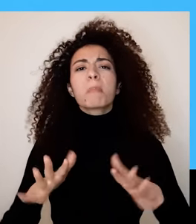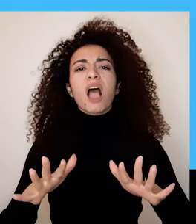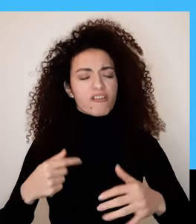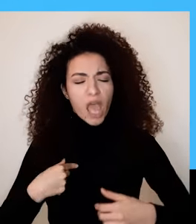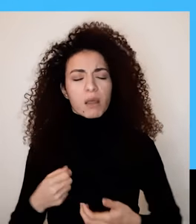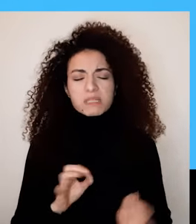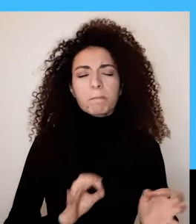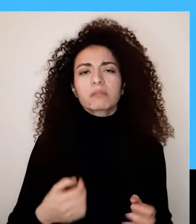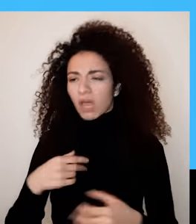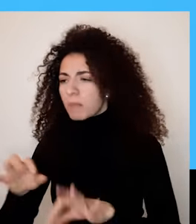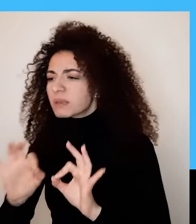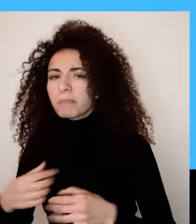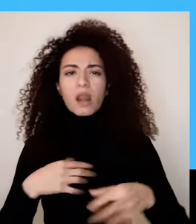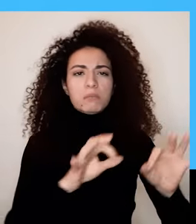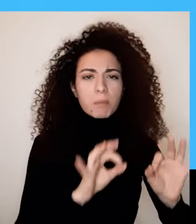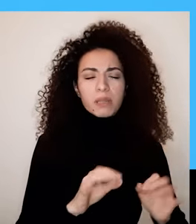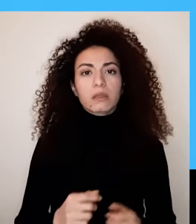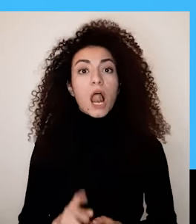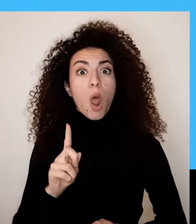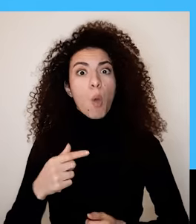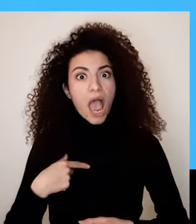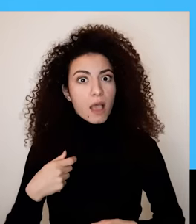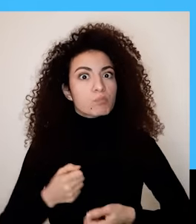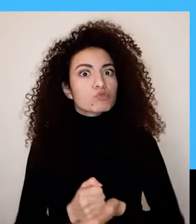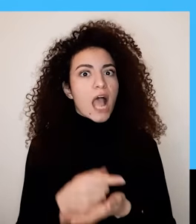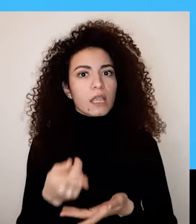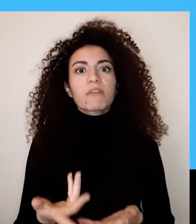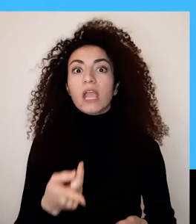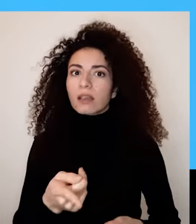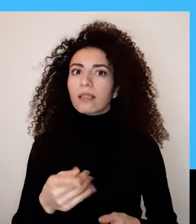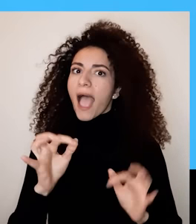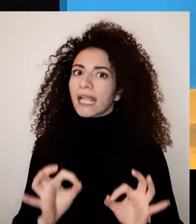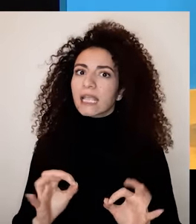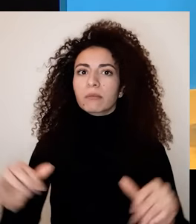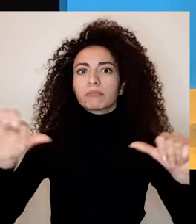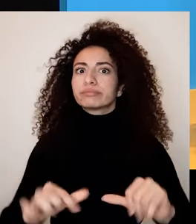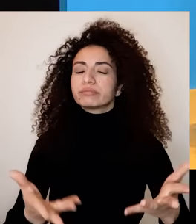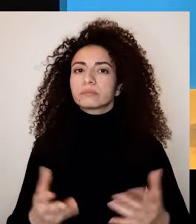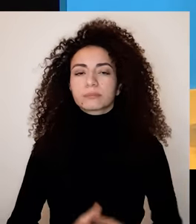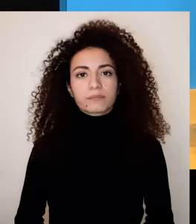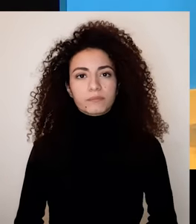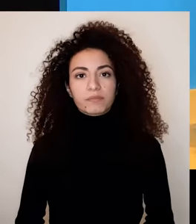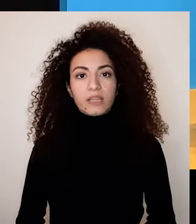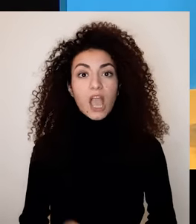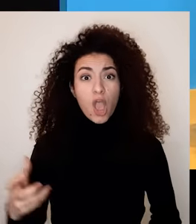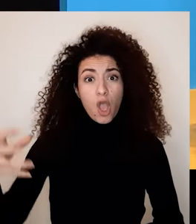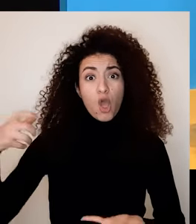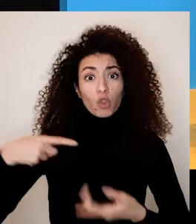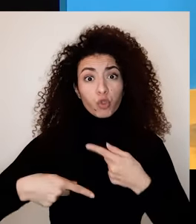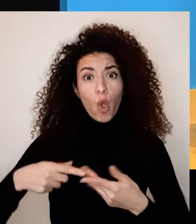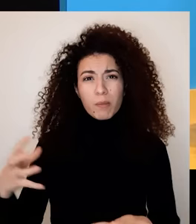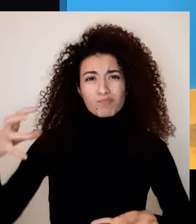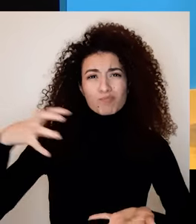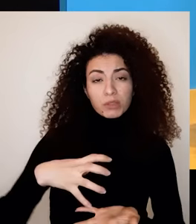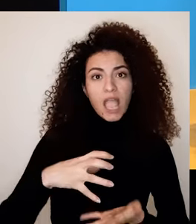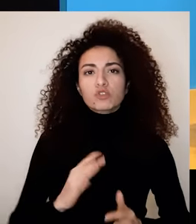خلي عنك، ما يهمك، أنا بهتم لو ما مني، شو كان صار فيك؟ أما دور المطهد هو اللي بيحاكم